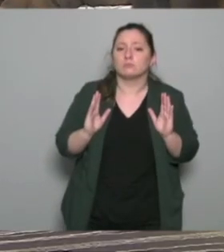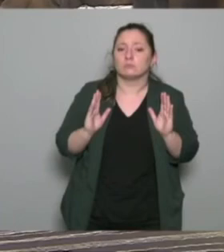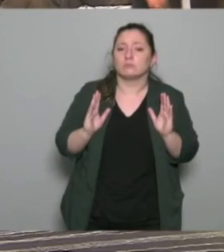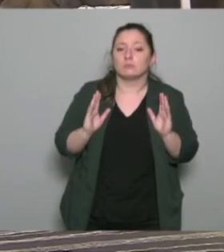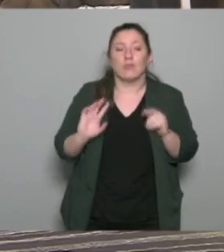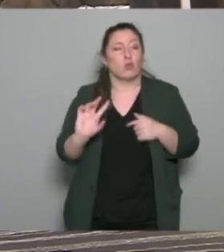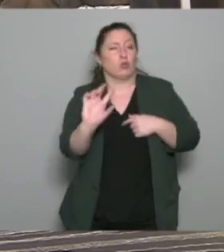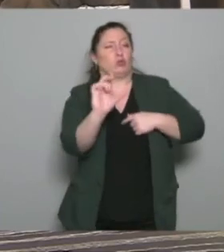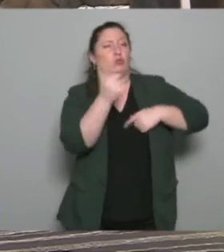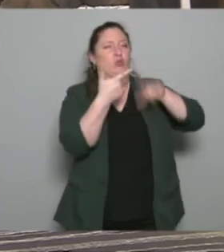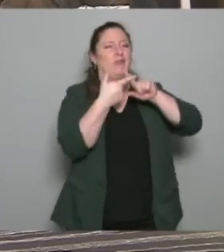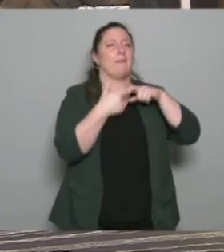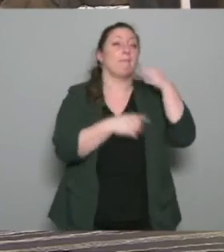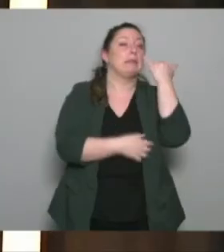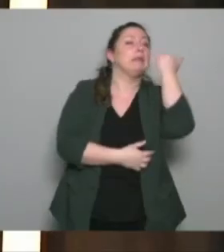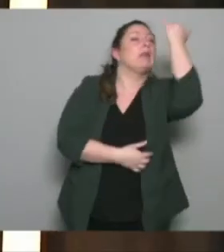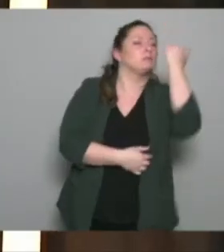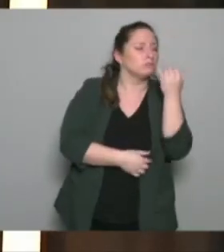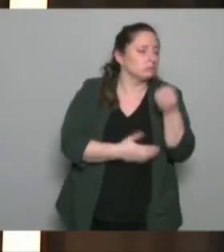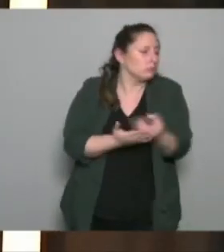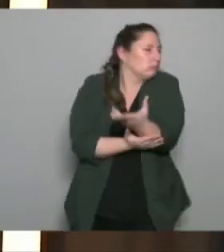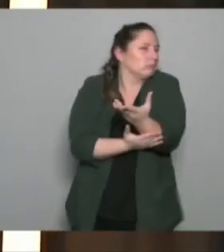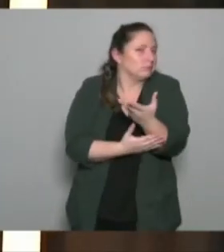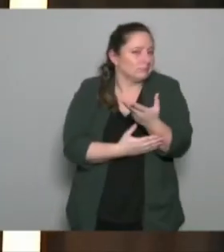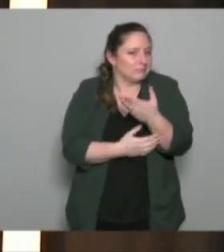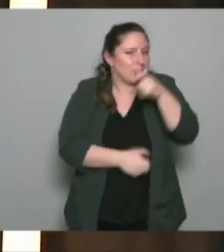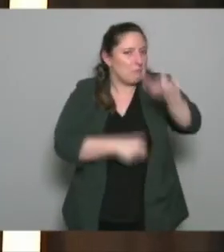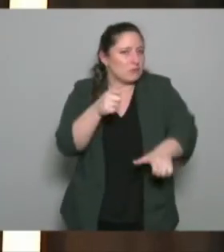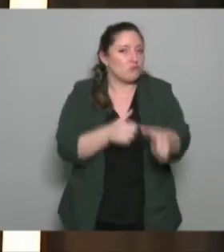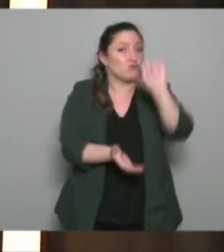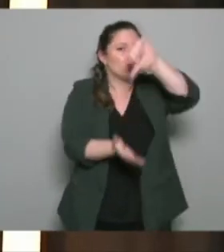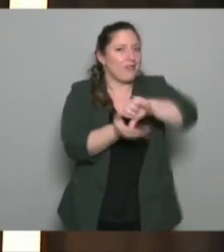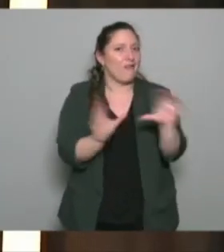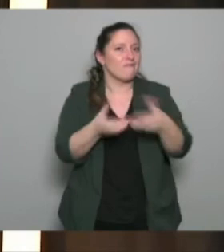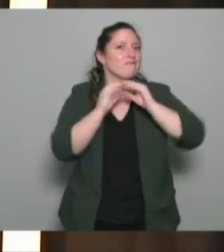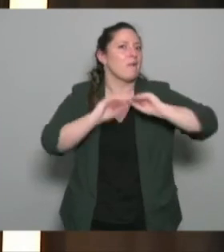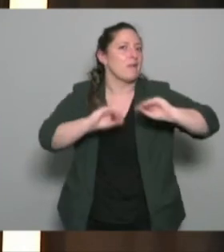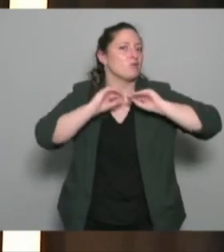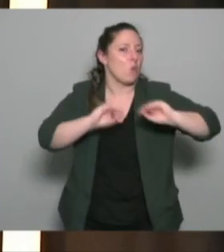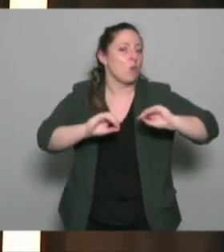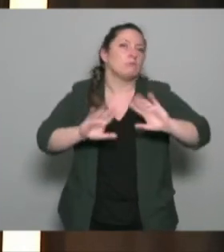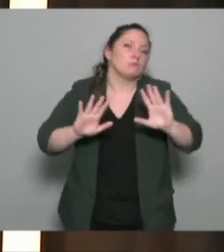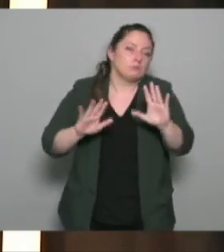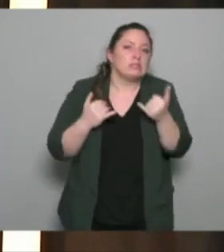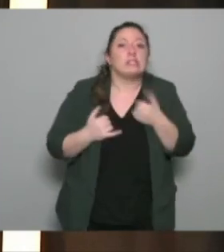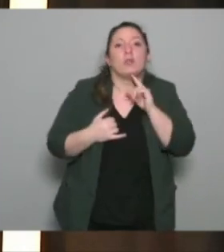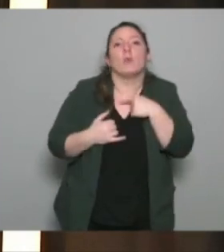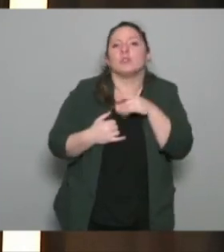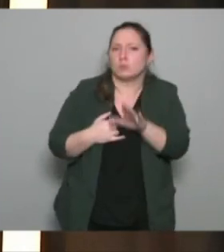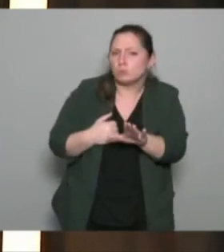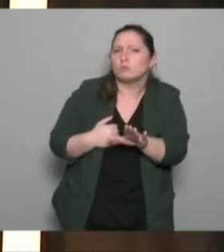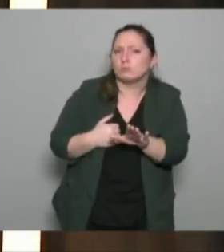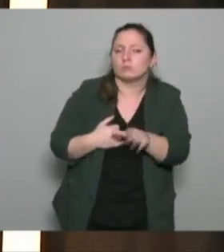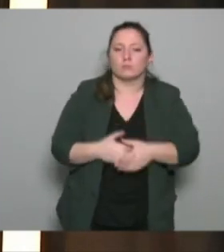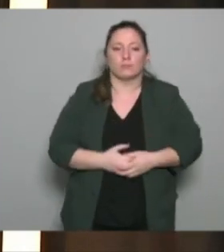deuxième suggestion à nos opérateurs de formation aux opérateurs de formation normaux il y a